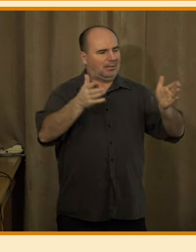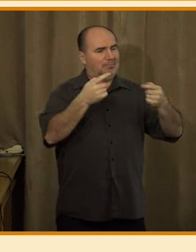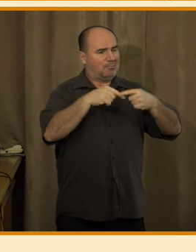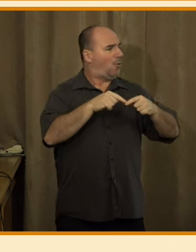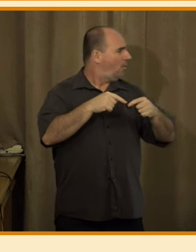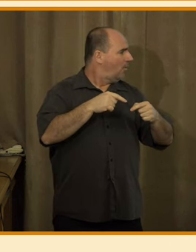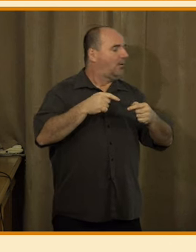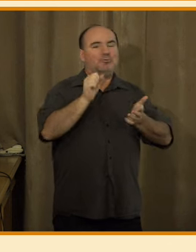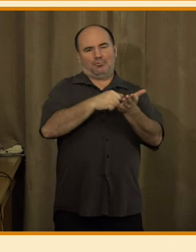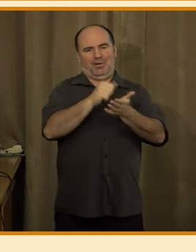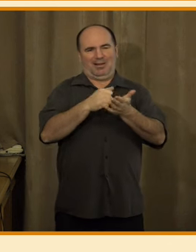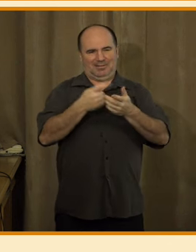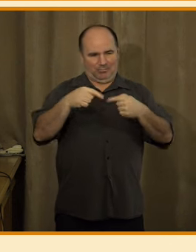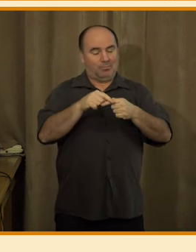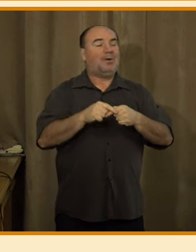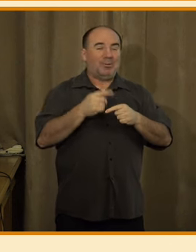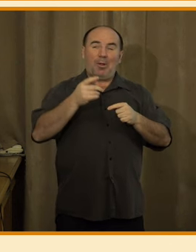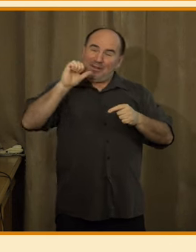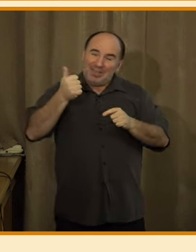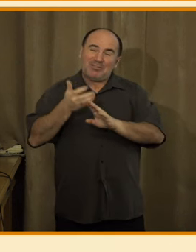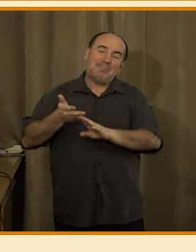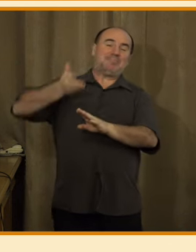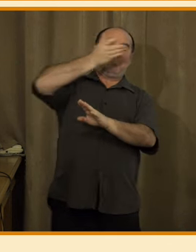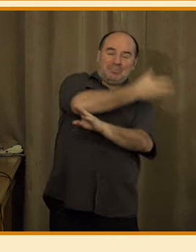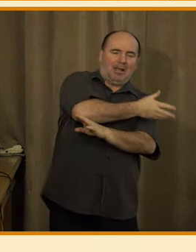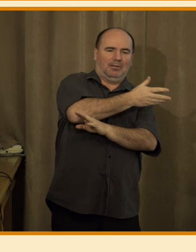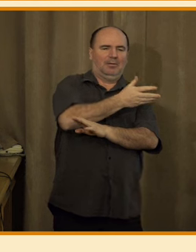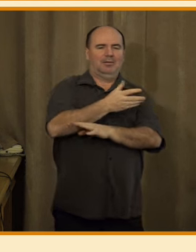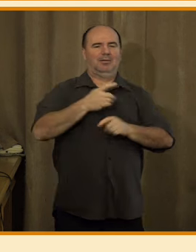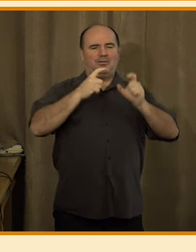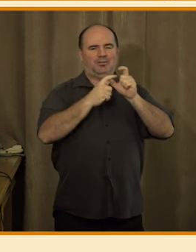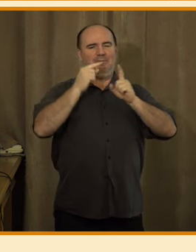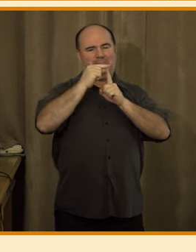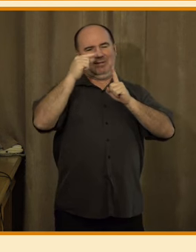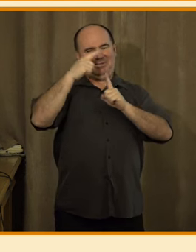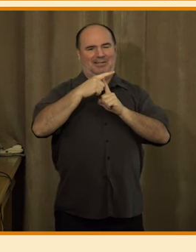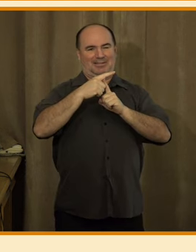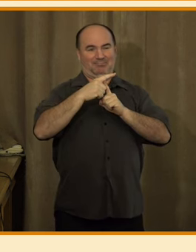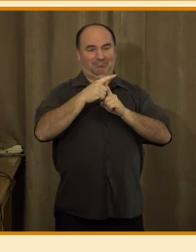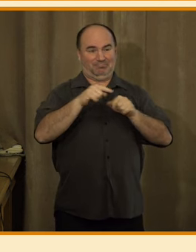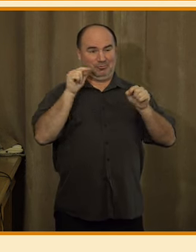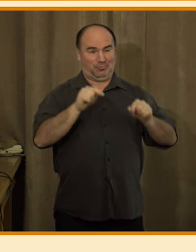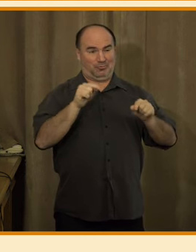před fenoménem chatu GPT, který zasáhl veřejnost